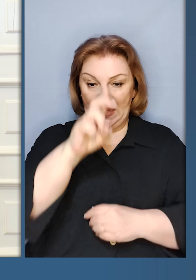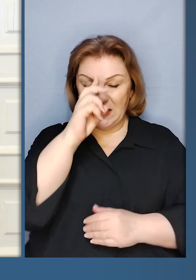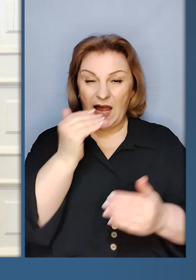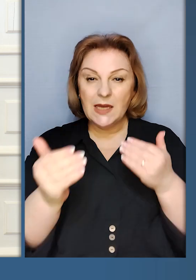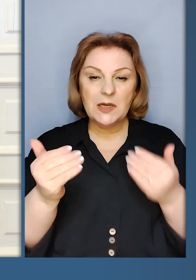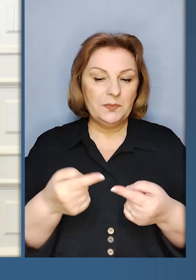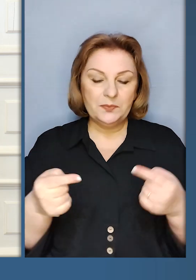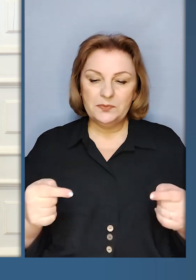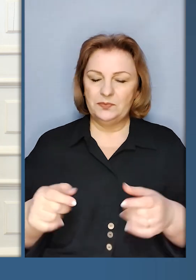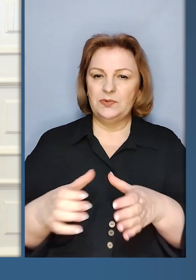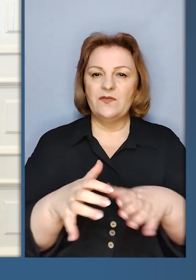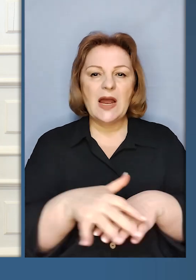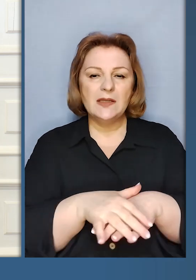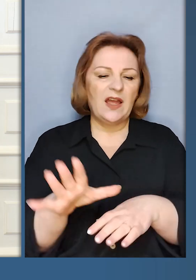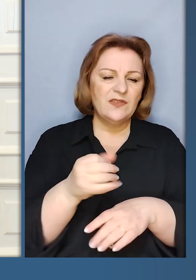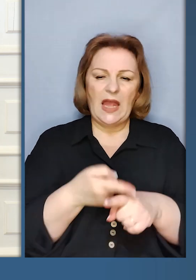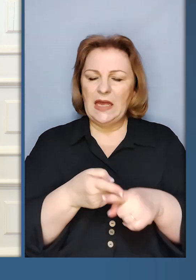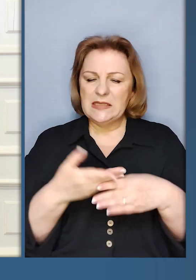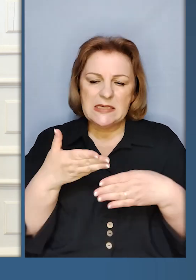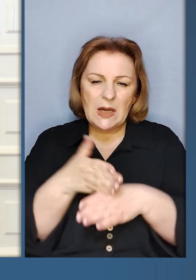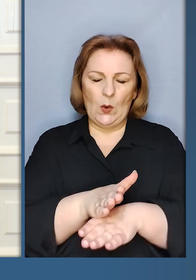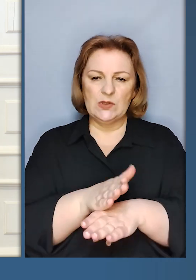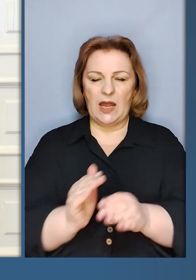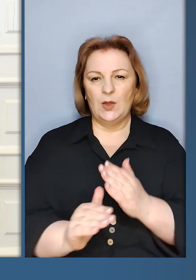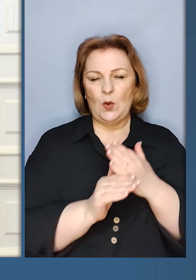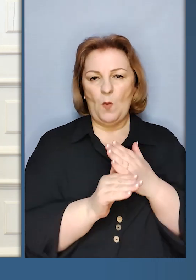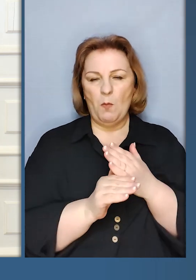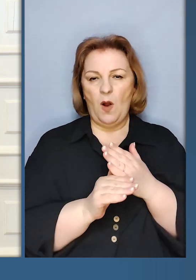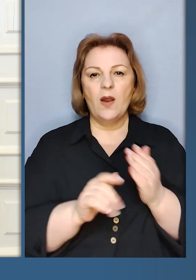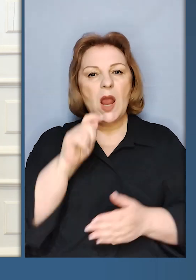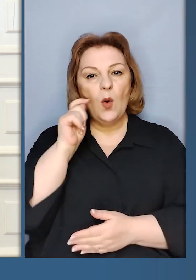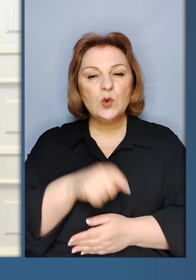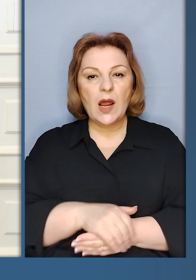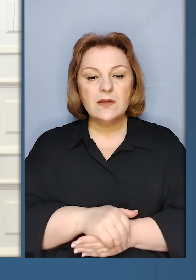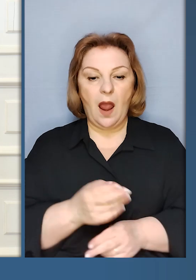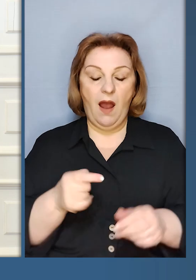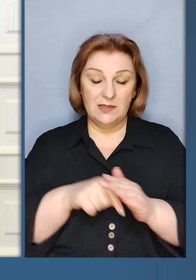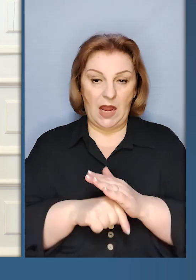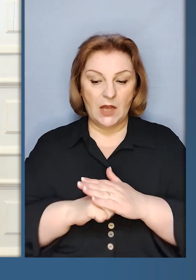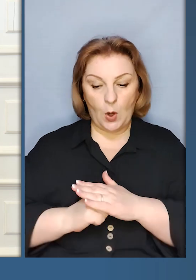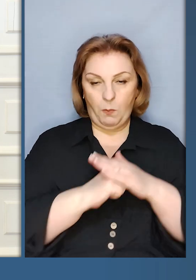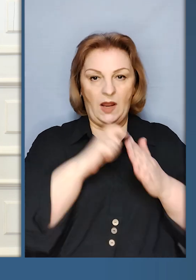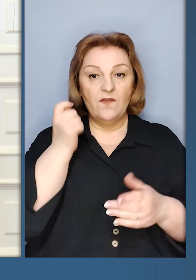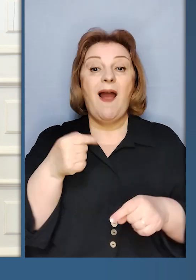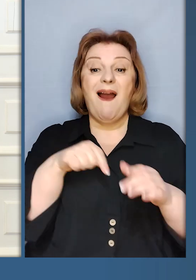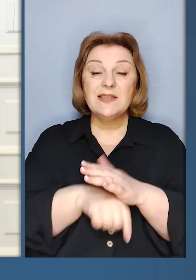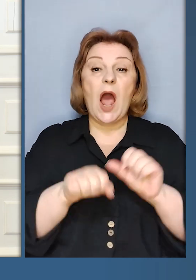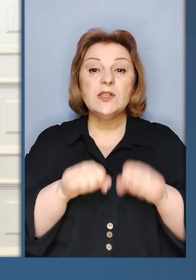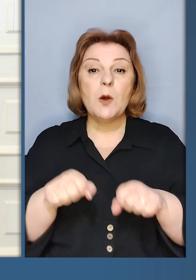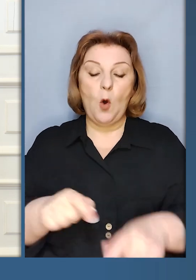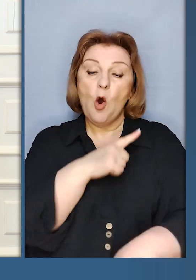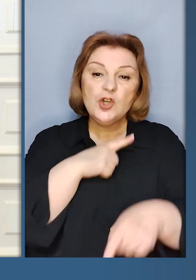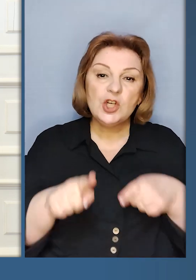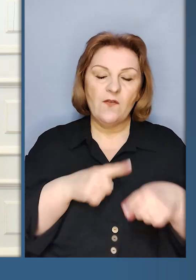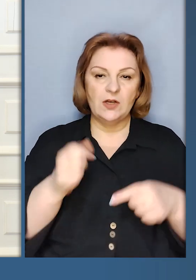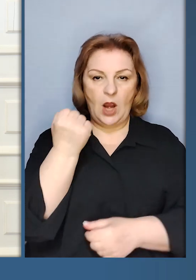держави, і суспільство, і все це розділяє допомогу Україні, а значить підтримку України, а